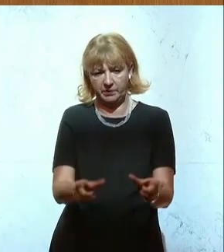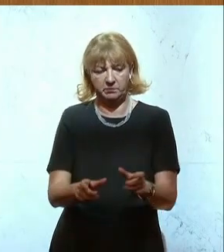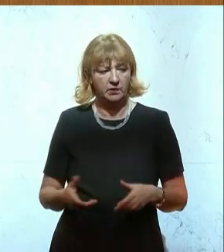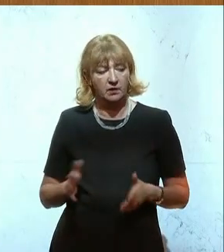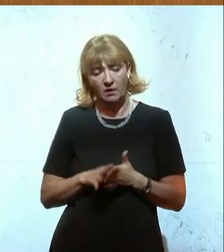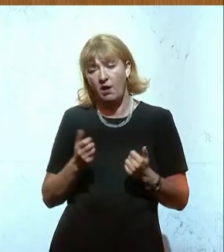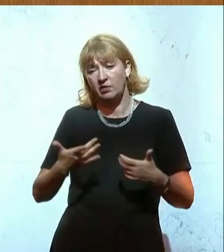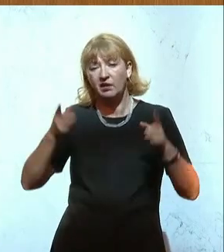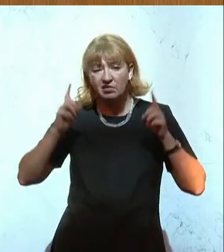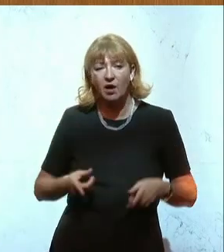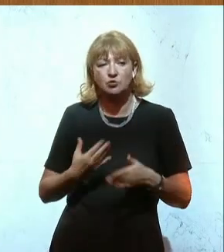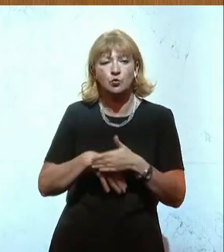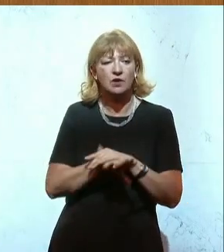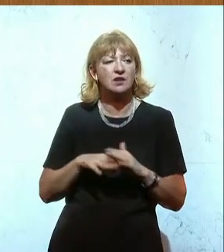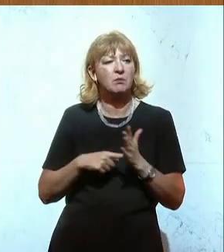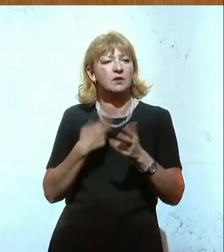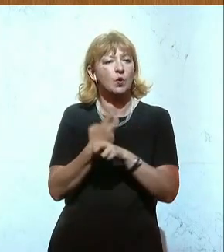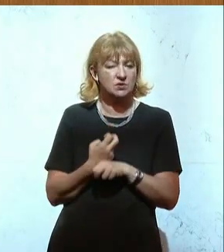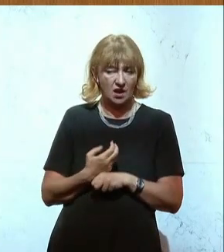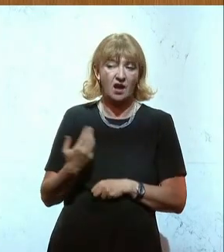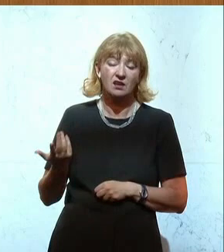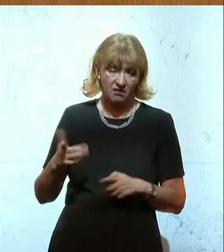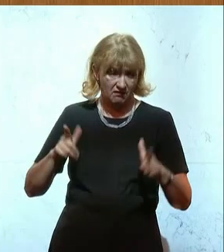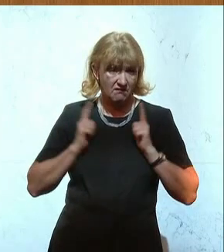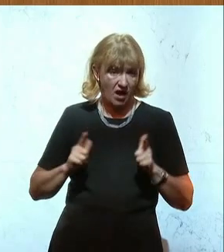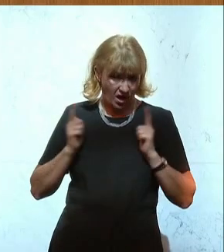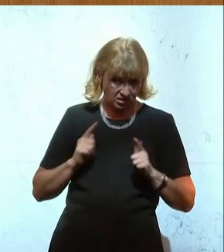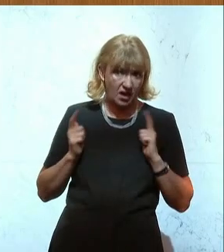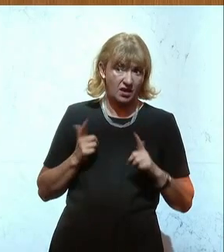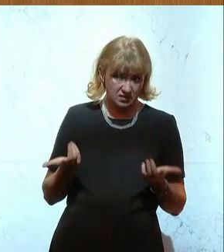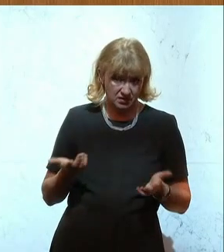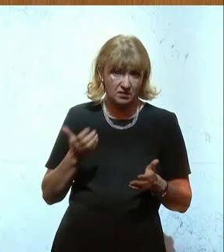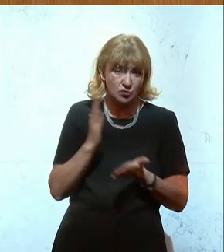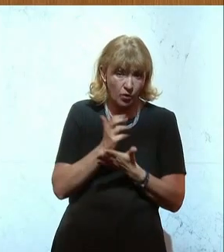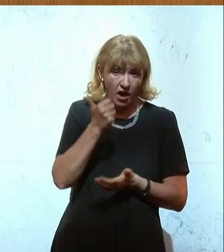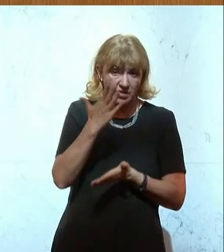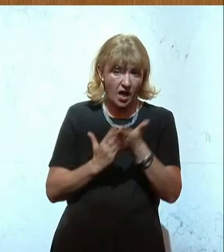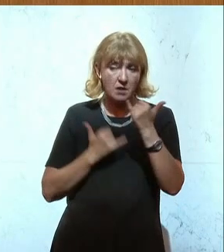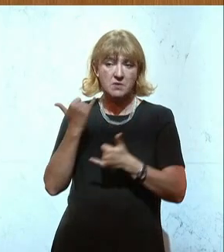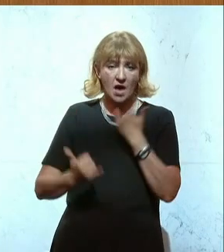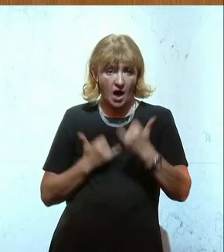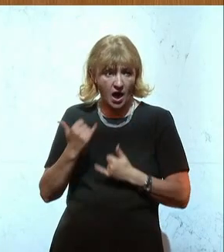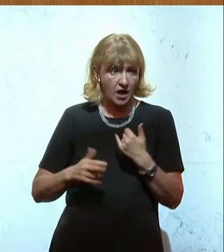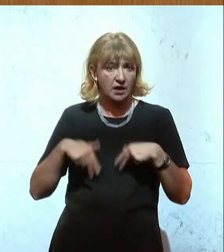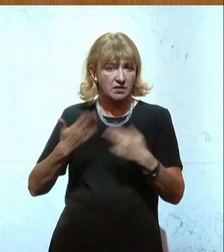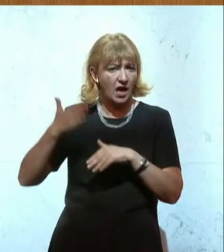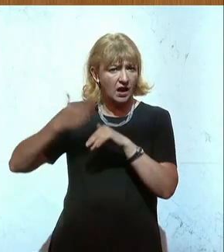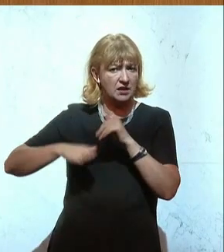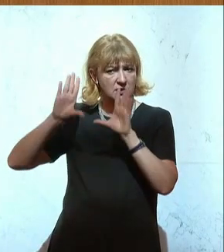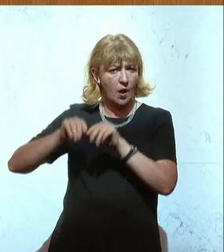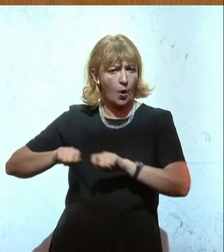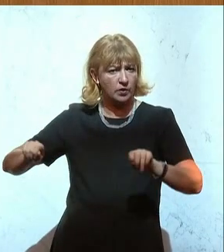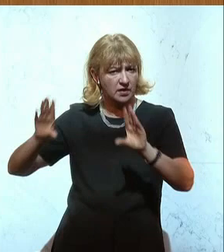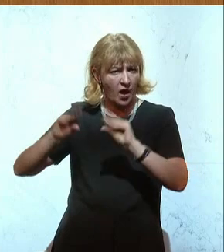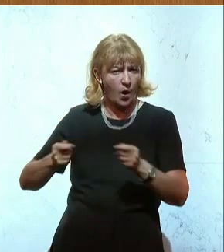tausend Unternehmer in Österreich warten rund eineinhalb Jahre nach dem letzten Lockdown immer